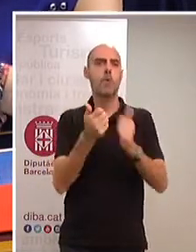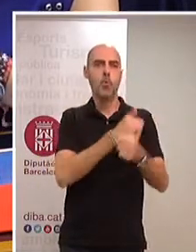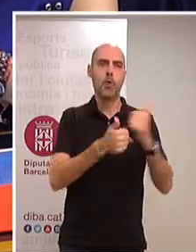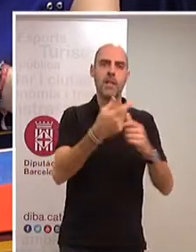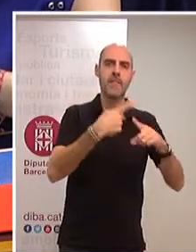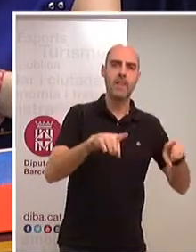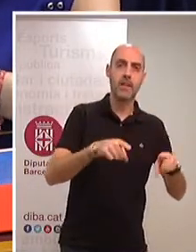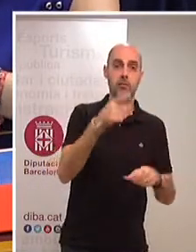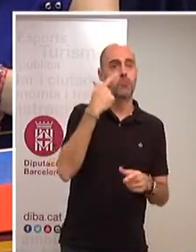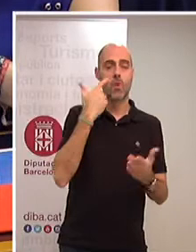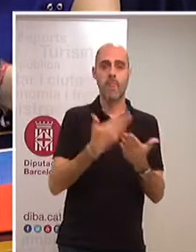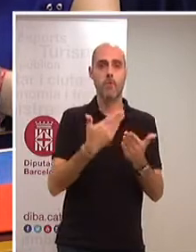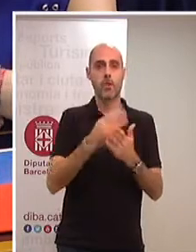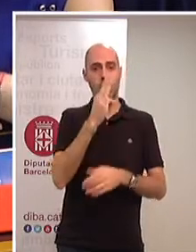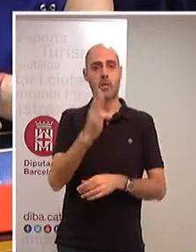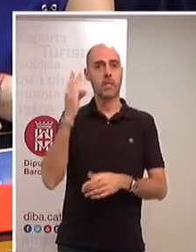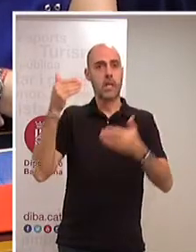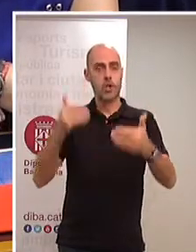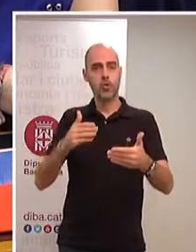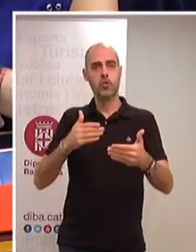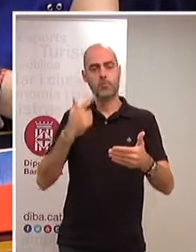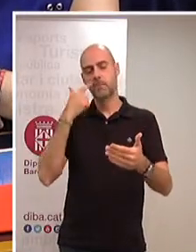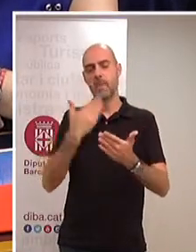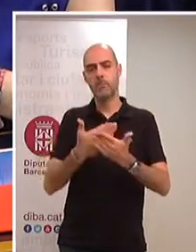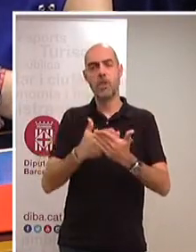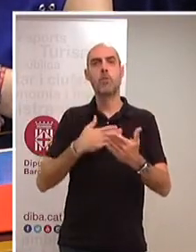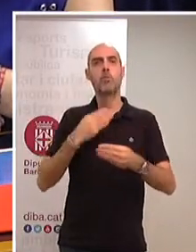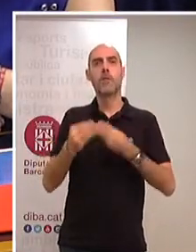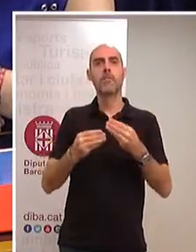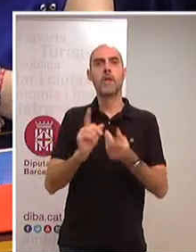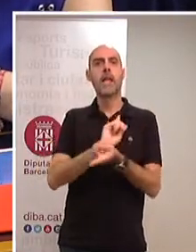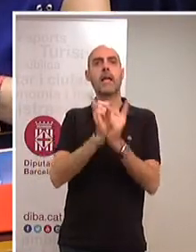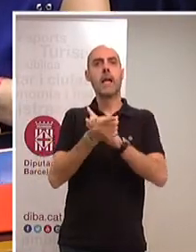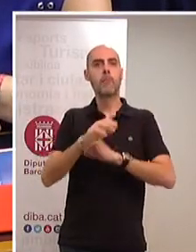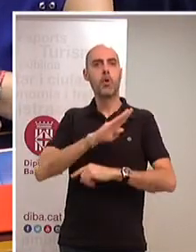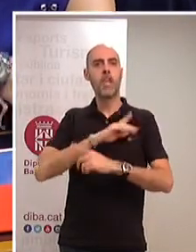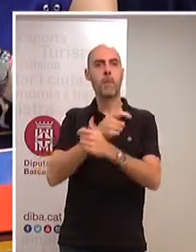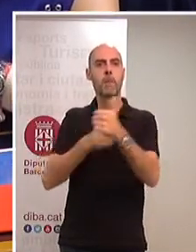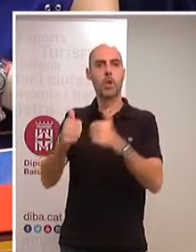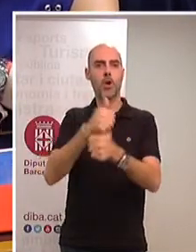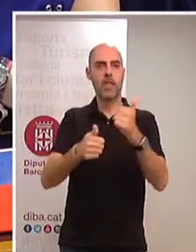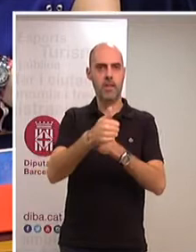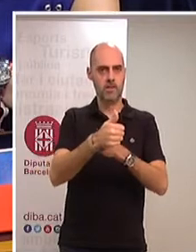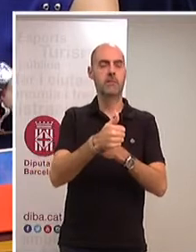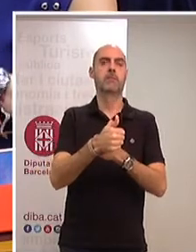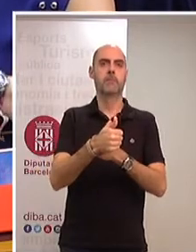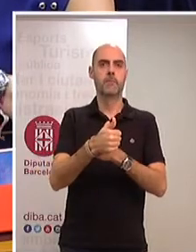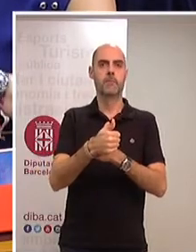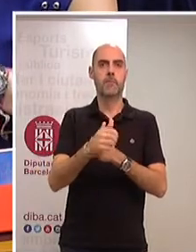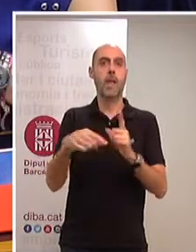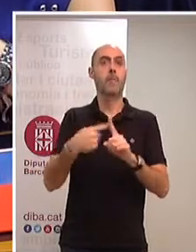que també és possible imprimir prioritats diferents, decisions diferents, però, sobretot, perquè